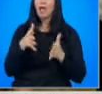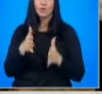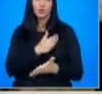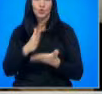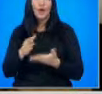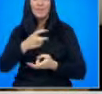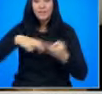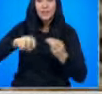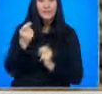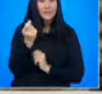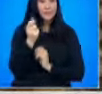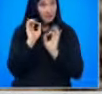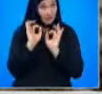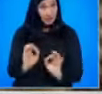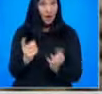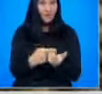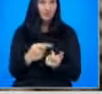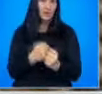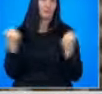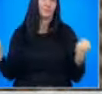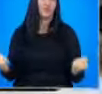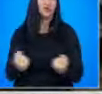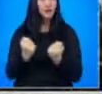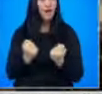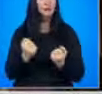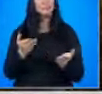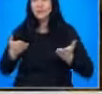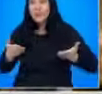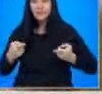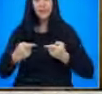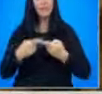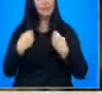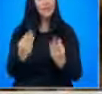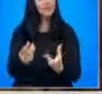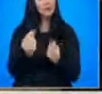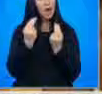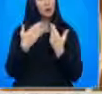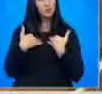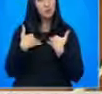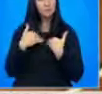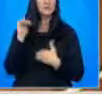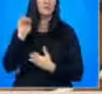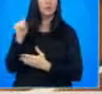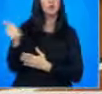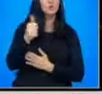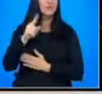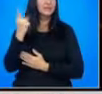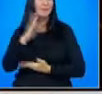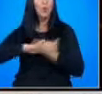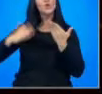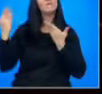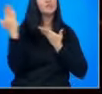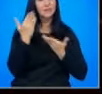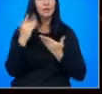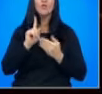зрънцето истина във всяко едно начинание. И да се стремят да дават най-доброто от себе си, за да бъдат отличници не само в университета,